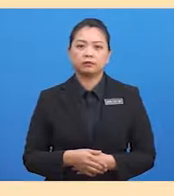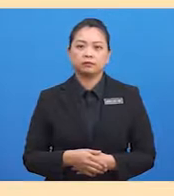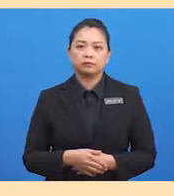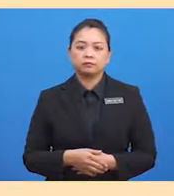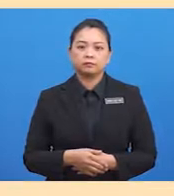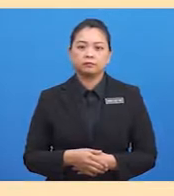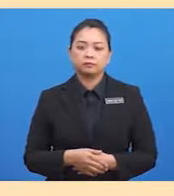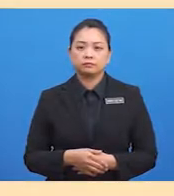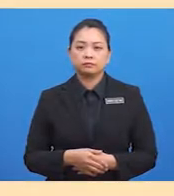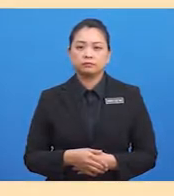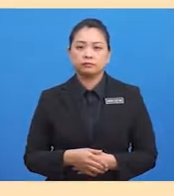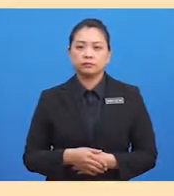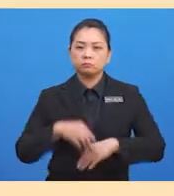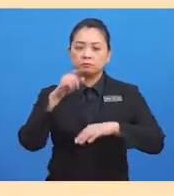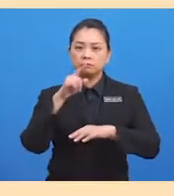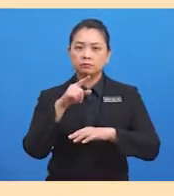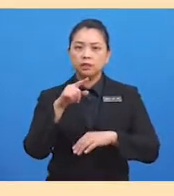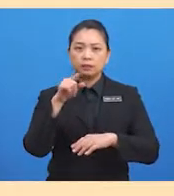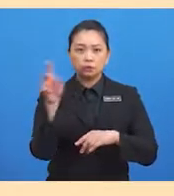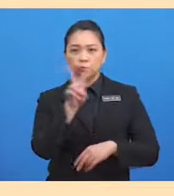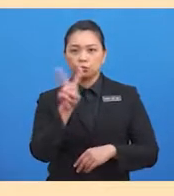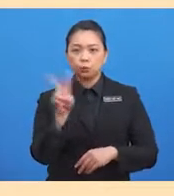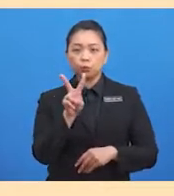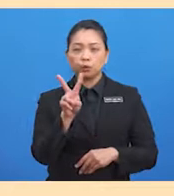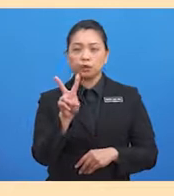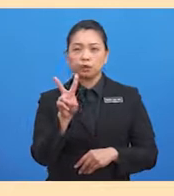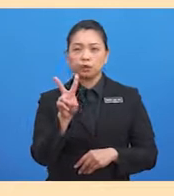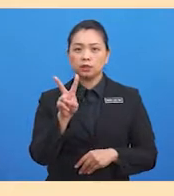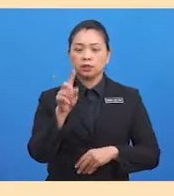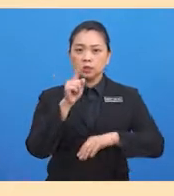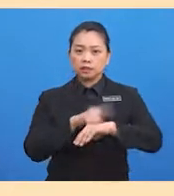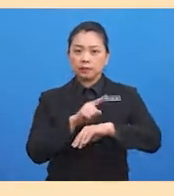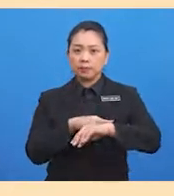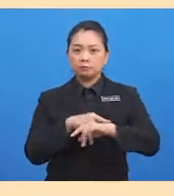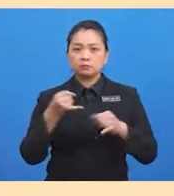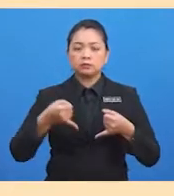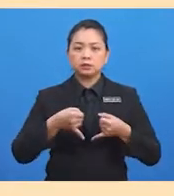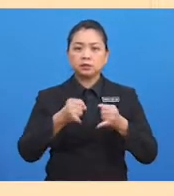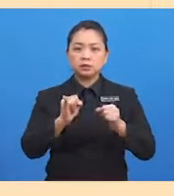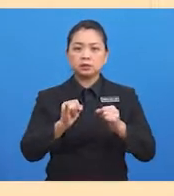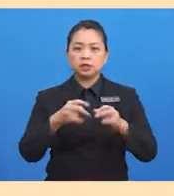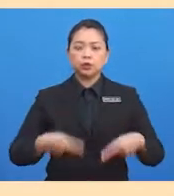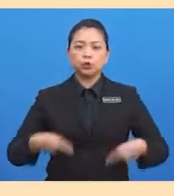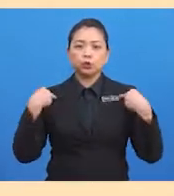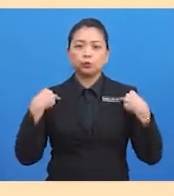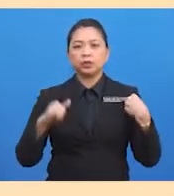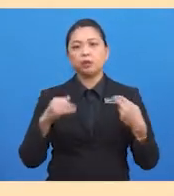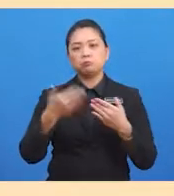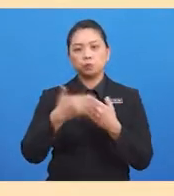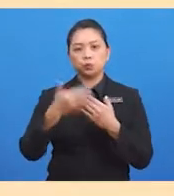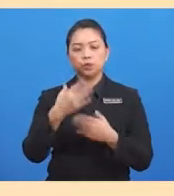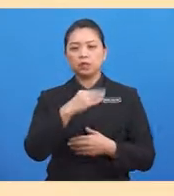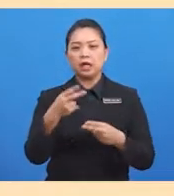paleolitik dan zaman mesolitik menjalani kehidupan yang mudah dan ringkas. Tidak memerlukan